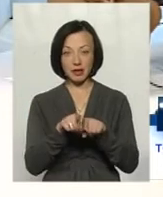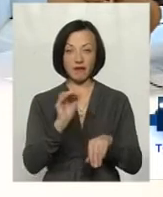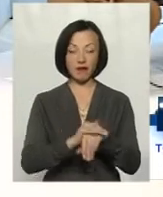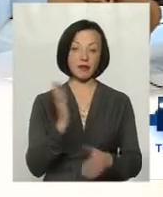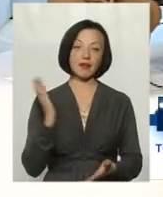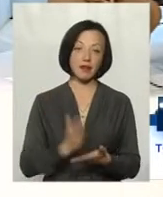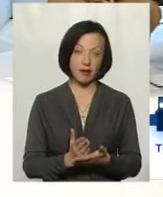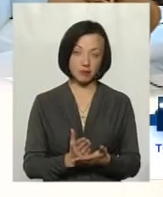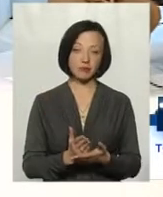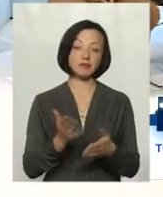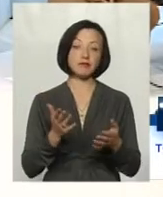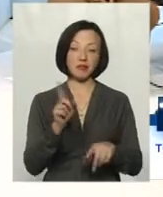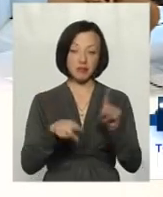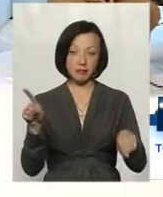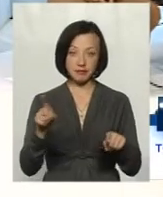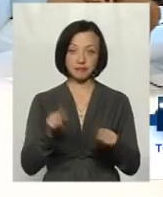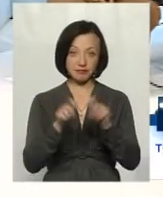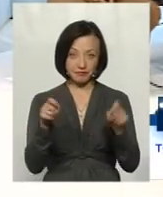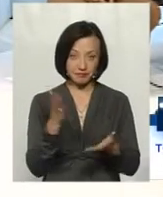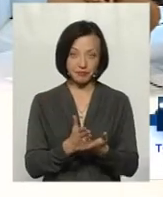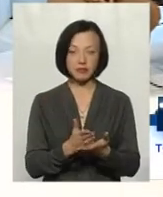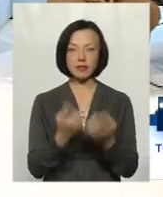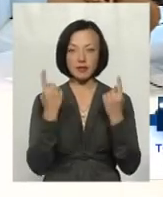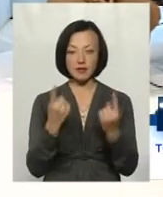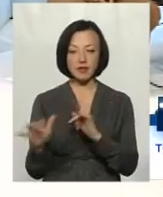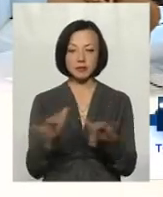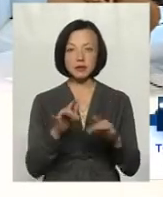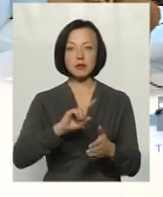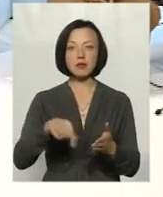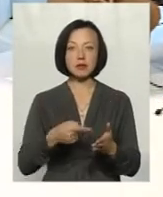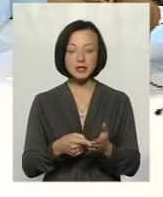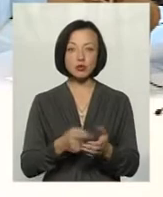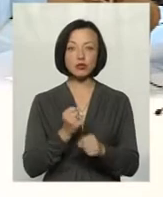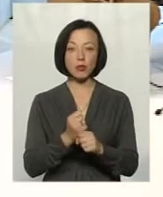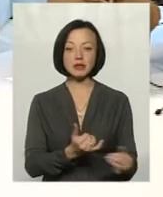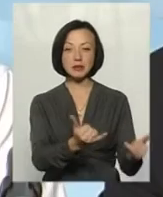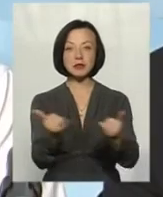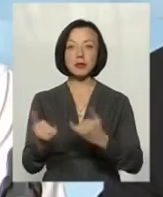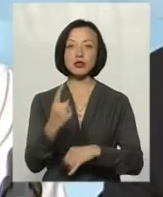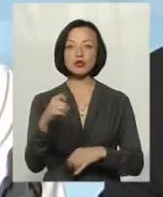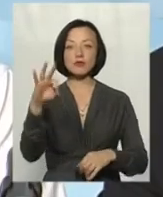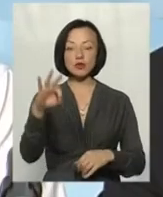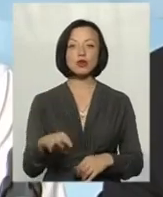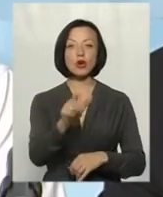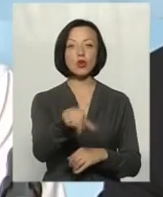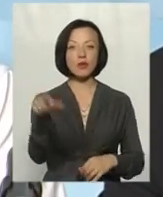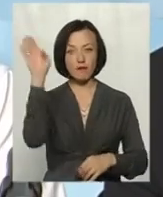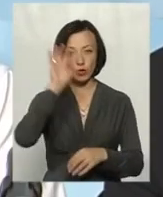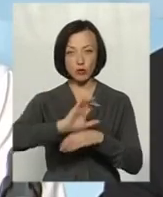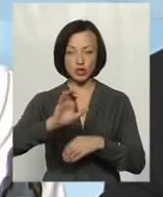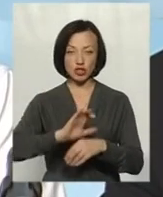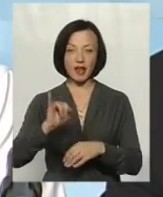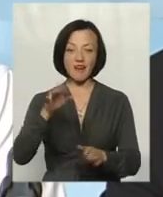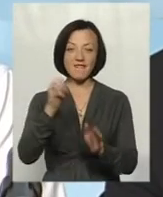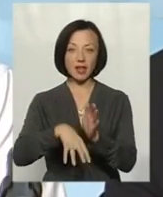виявляються періодично. Тому це дуже великий крок для міста, що місто йде до того, щоб забезпечити 100% мешканців водопостачання або довідведення.